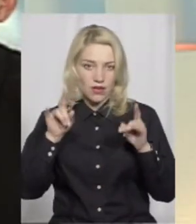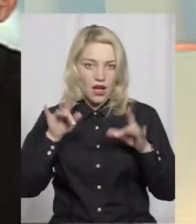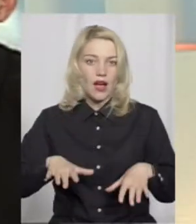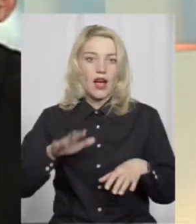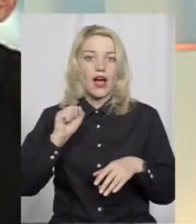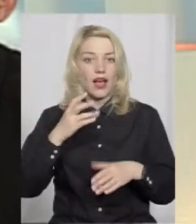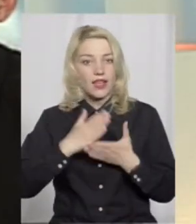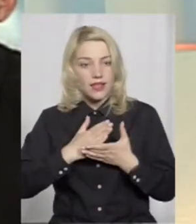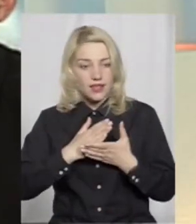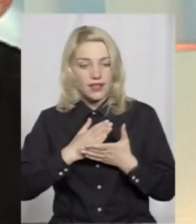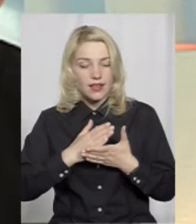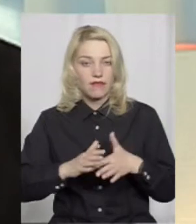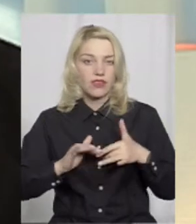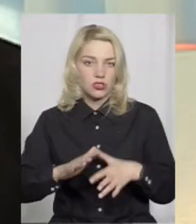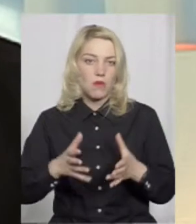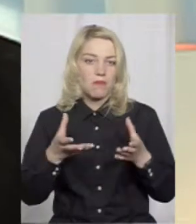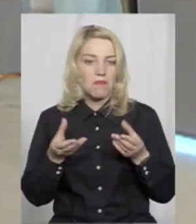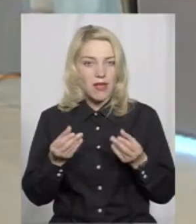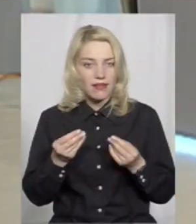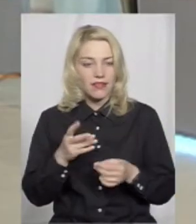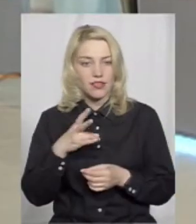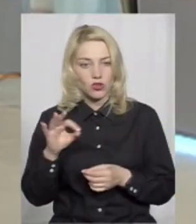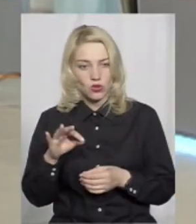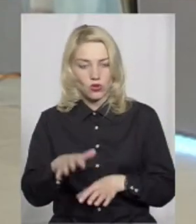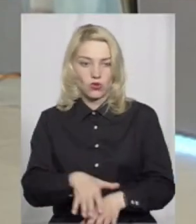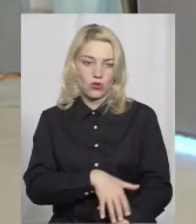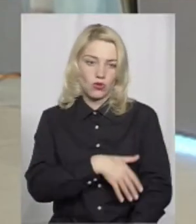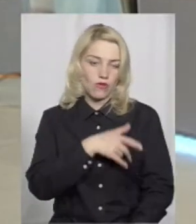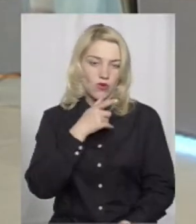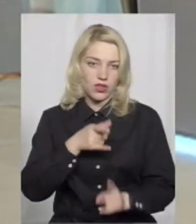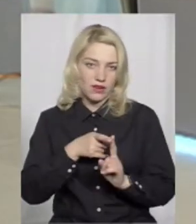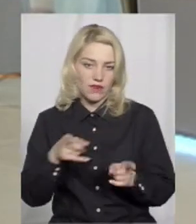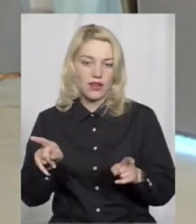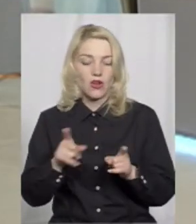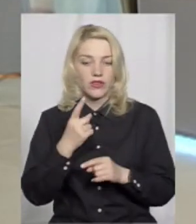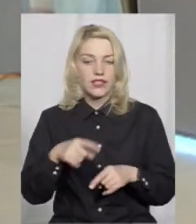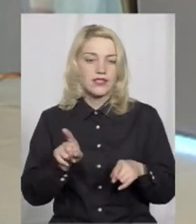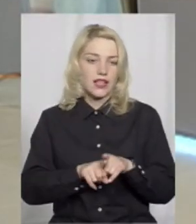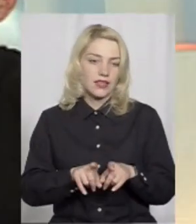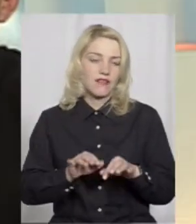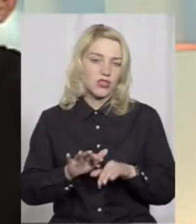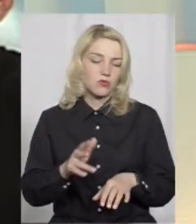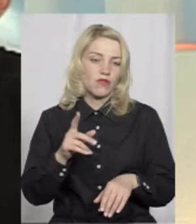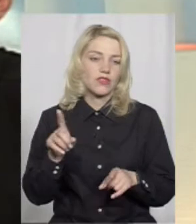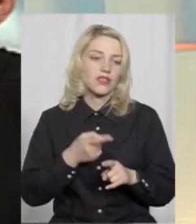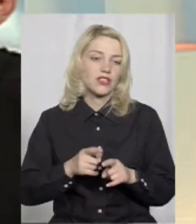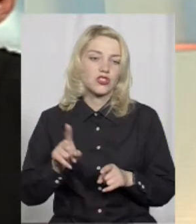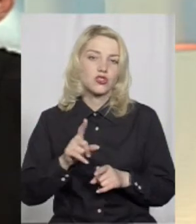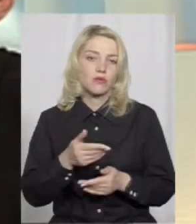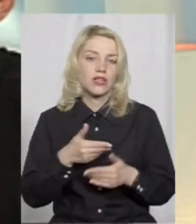м'які, але довготривалі. Один з таких флешмобів – це те, що ми